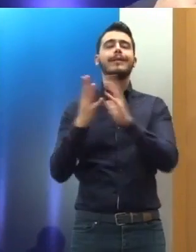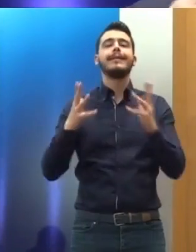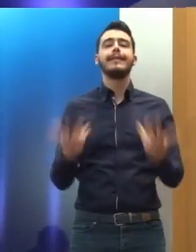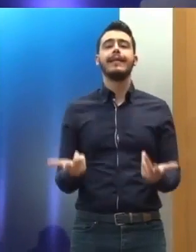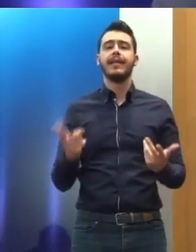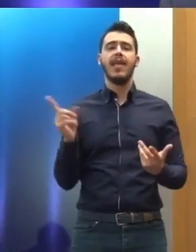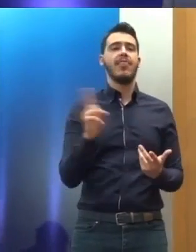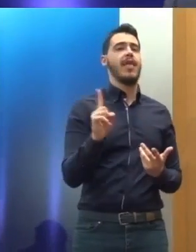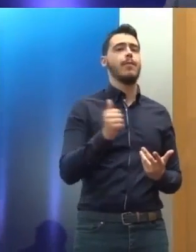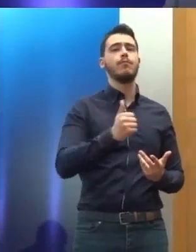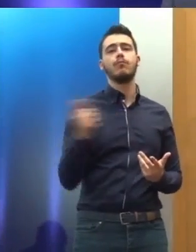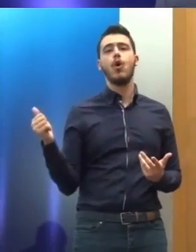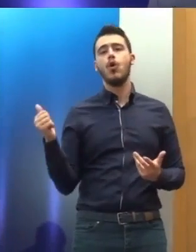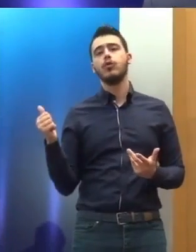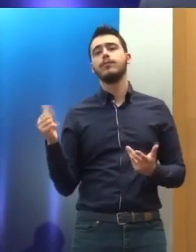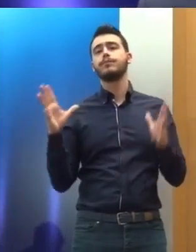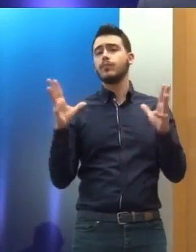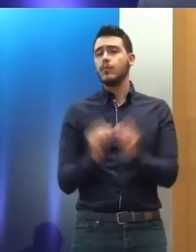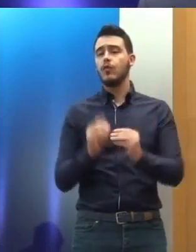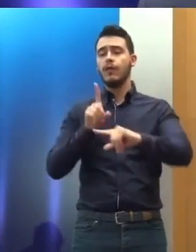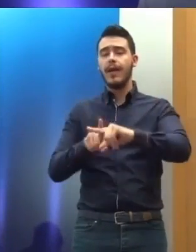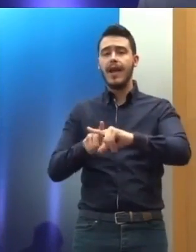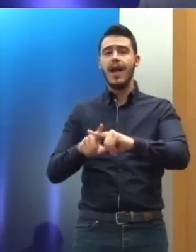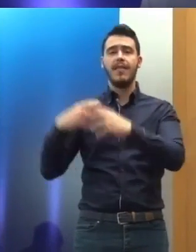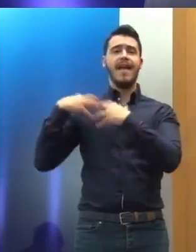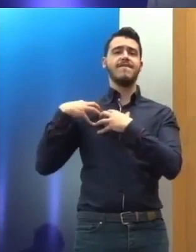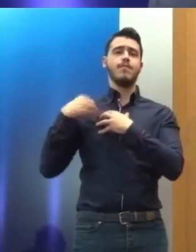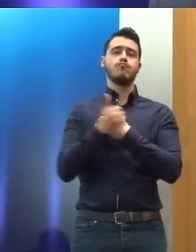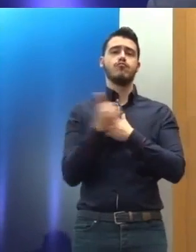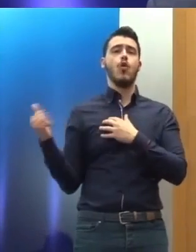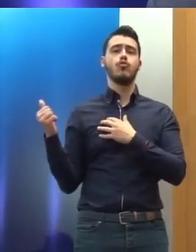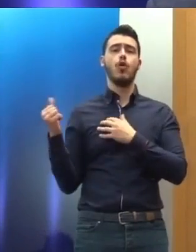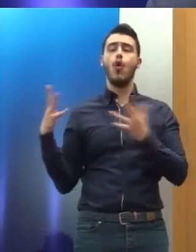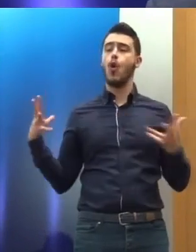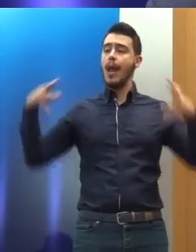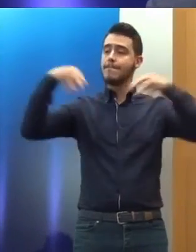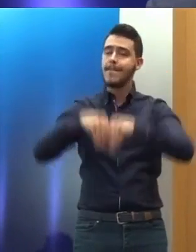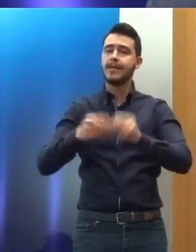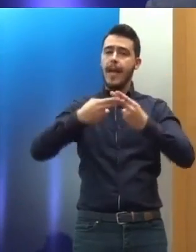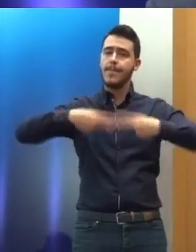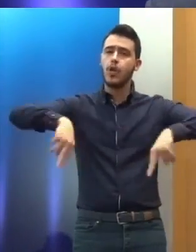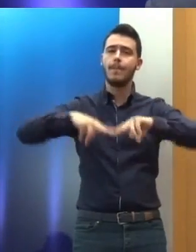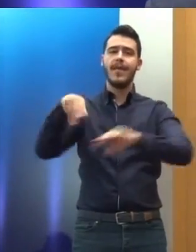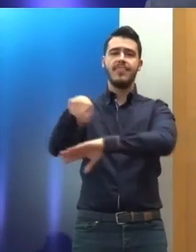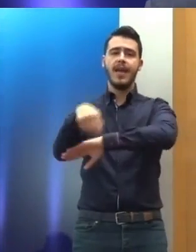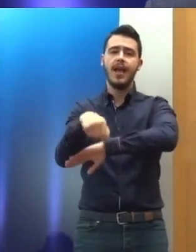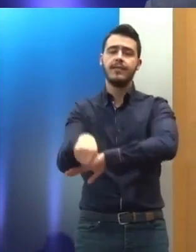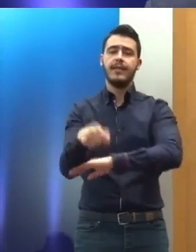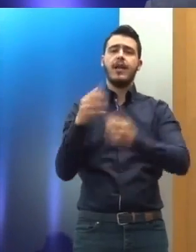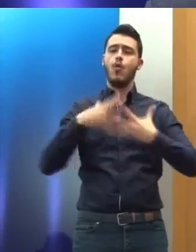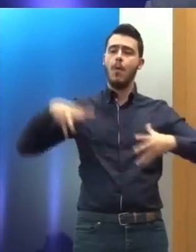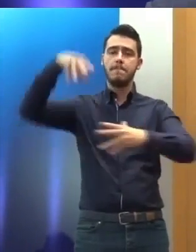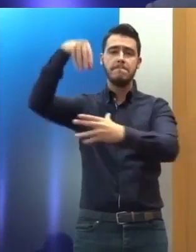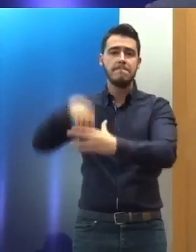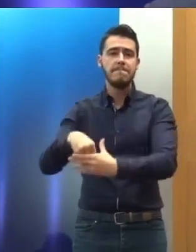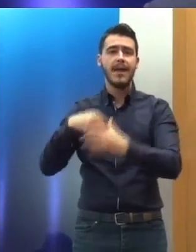δικαιοδοτικές δικαιοδοσίες όπου εκεί υπάρχει το καθού κράτος και η επιτροπέση, τα διεθνή δικαστήρια αποφαίνονται γιατί αν